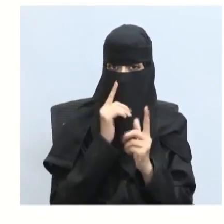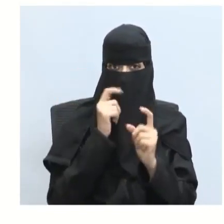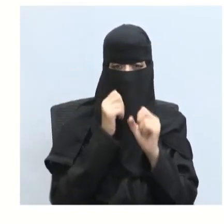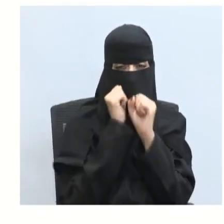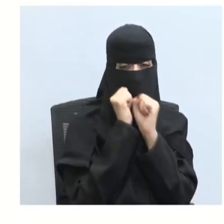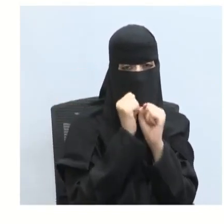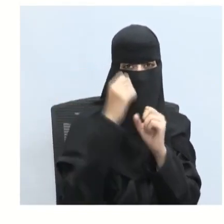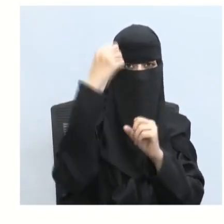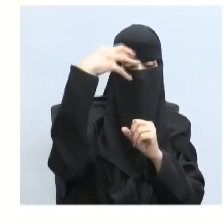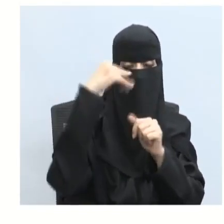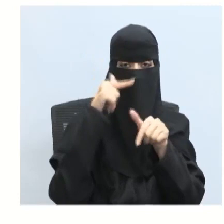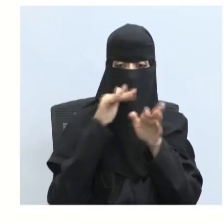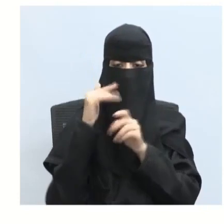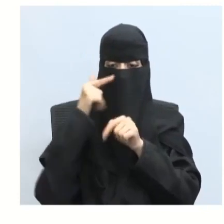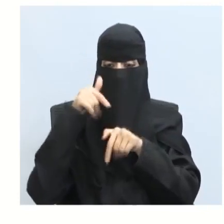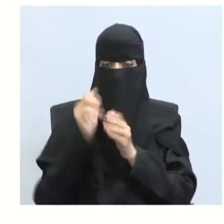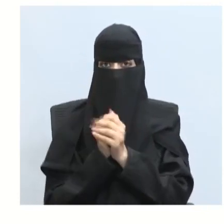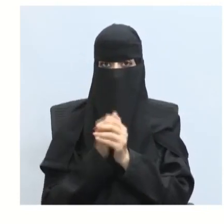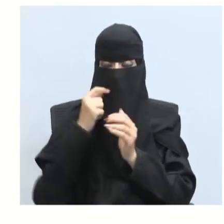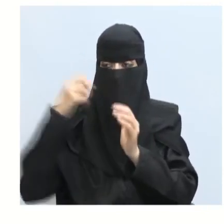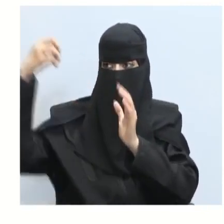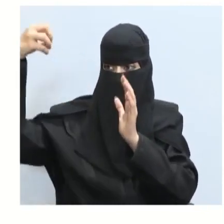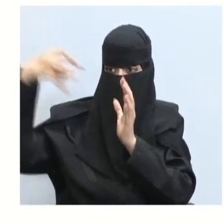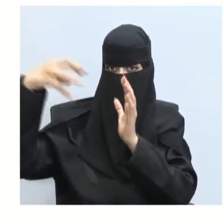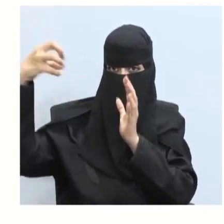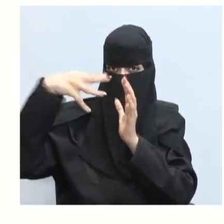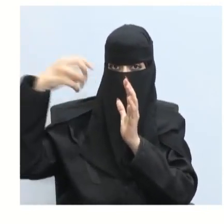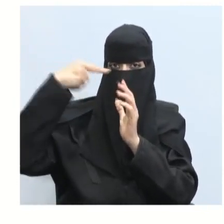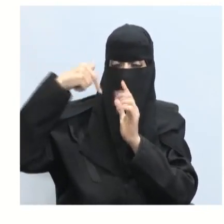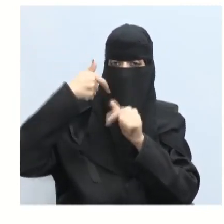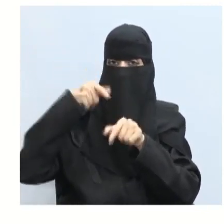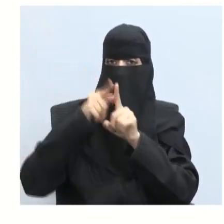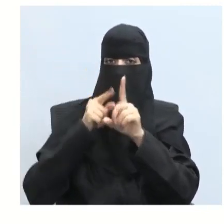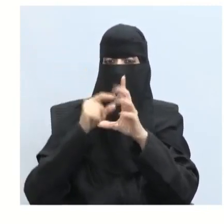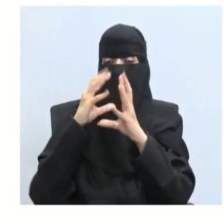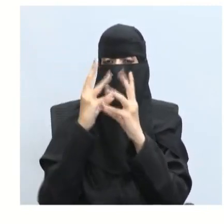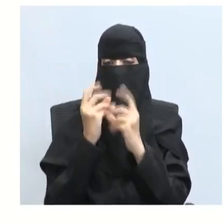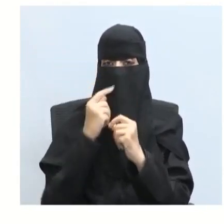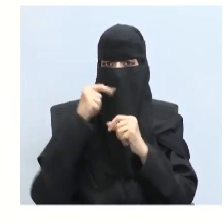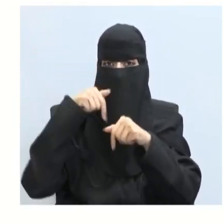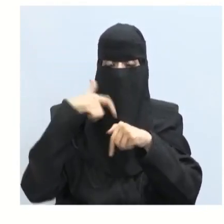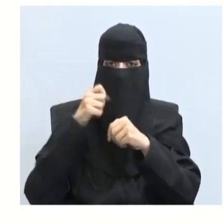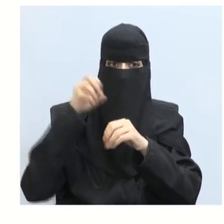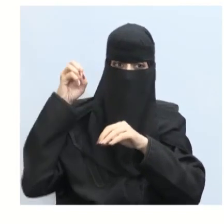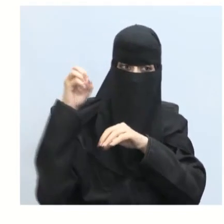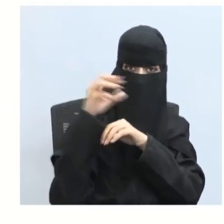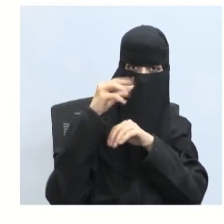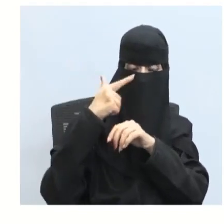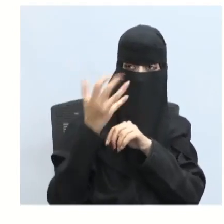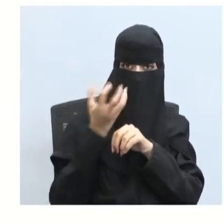عرفنا التدفق الضوئي نعم أحسنت معدل انبعاث الطاقة الضوئية من